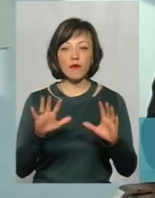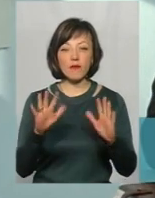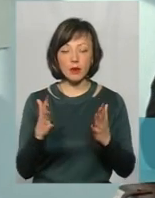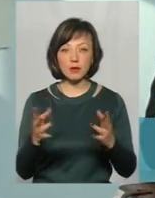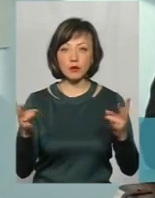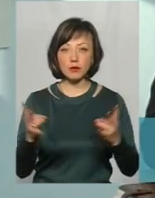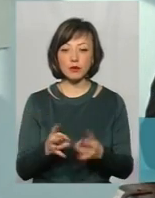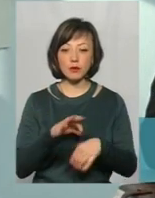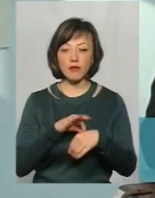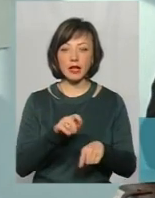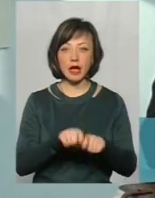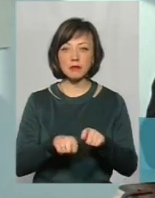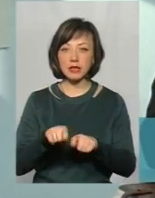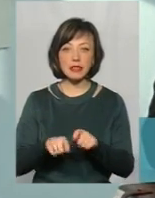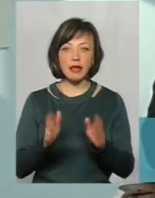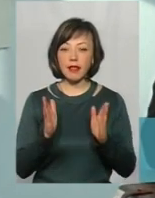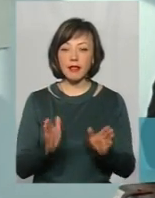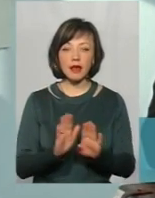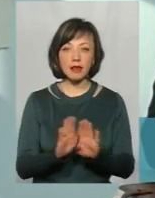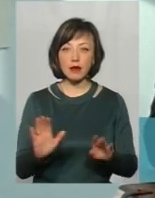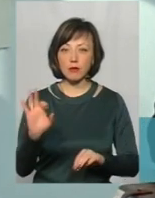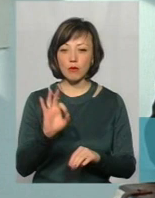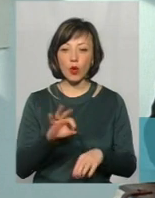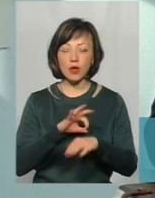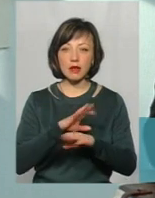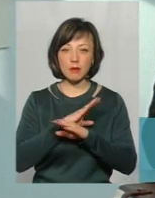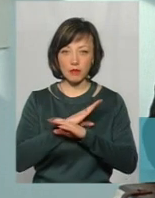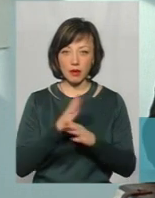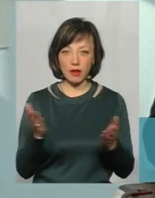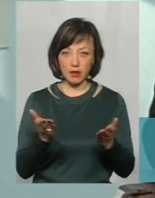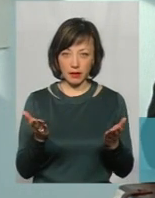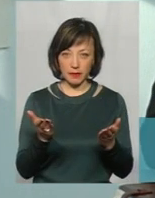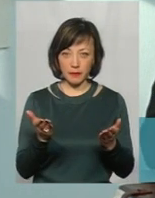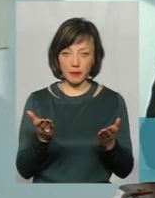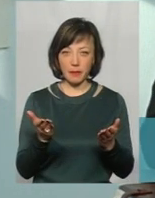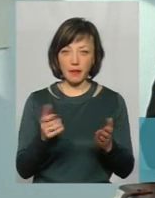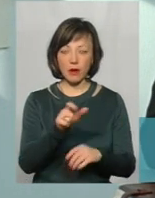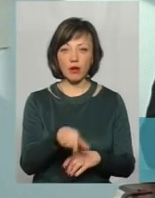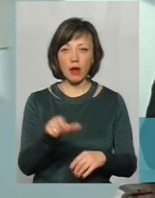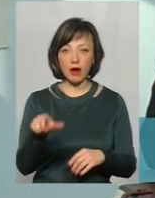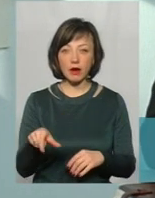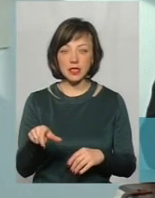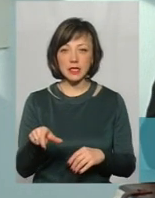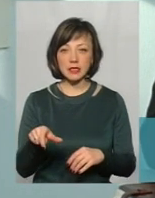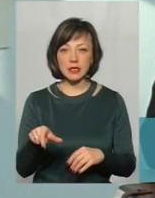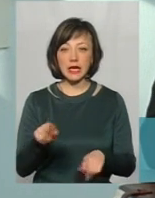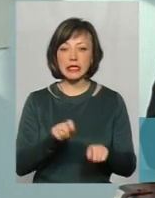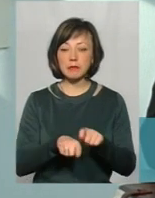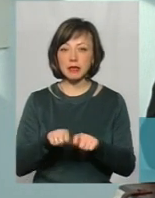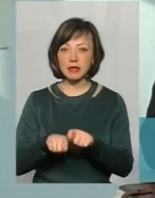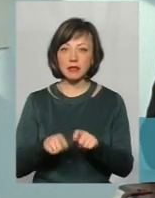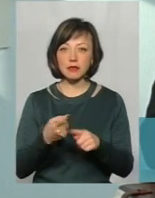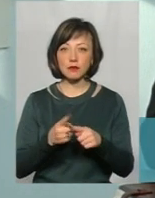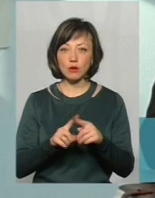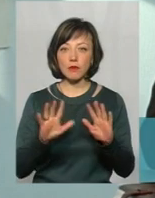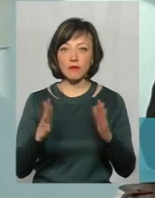необхідність проведення експертиз не тільки щодо тіл вже покійних осіб, експертиза в даному випадку